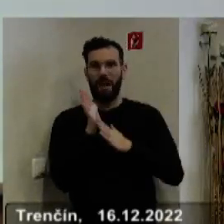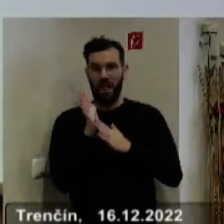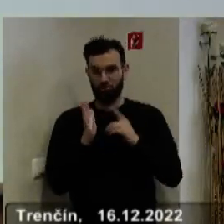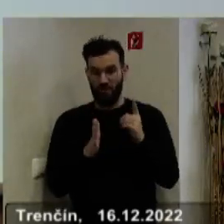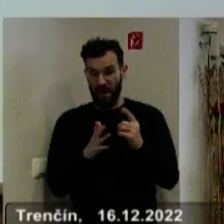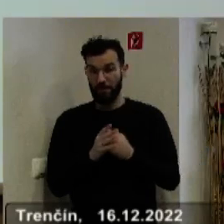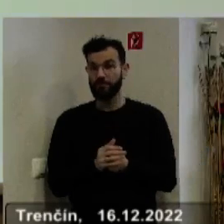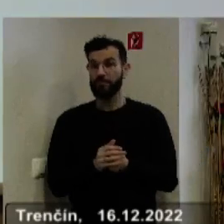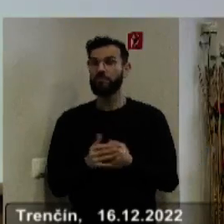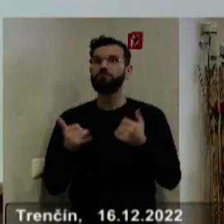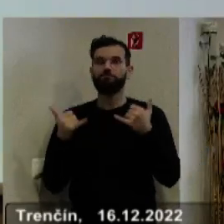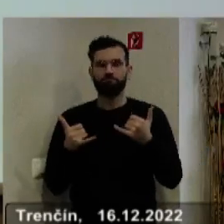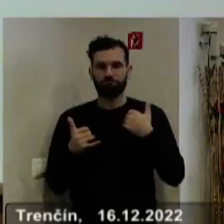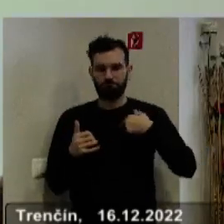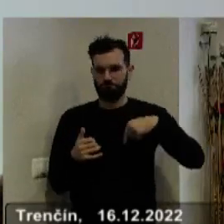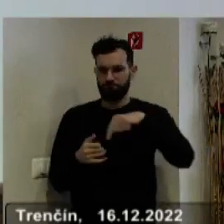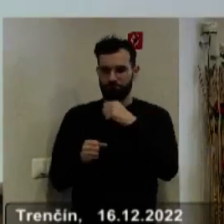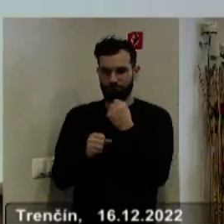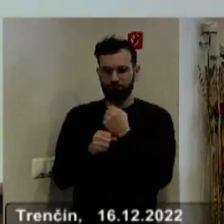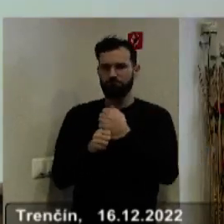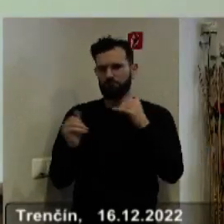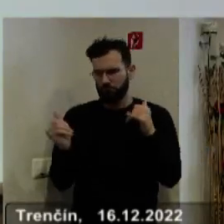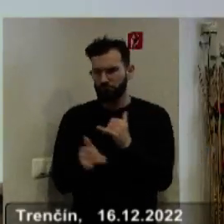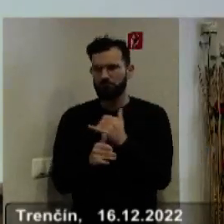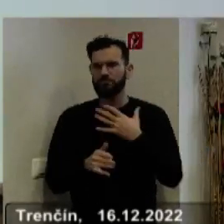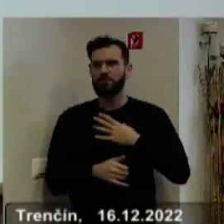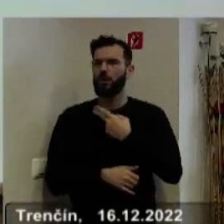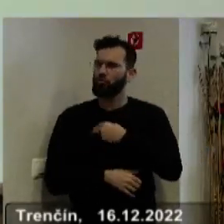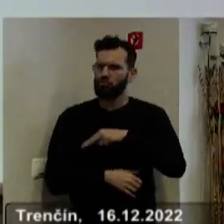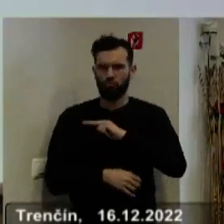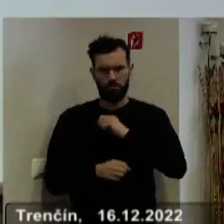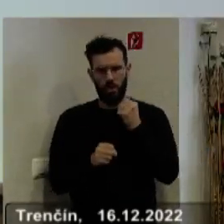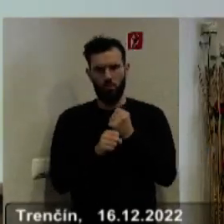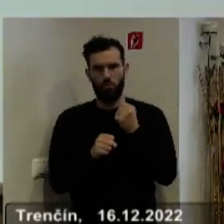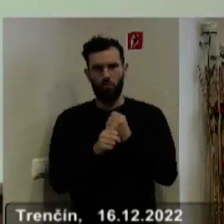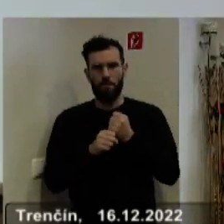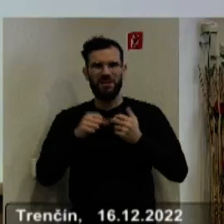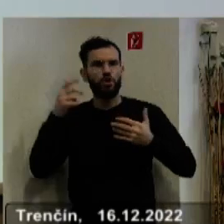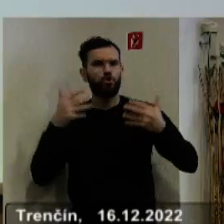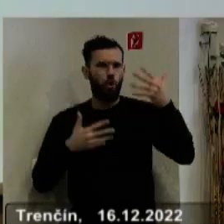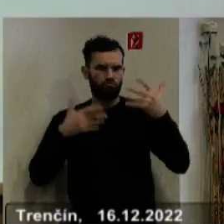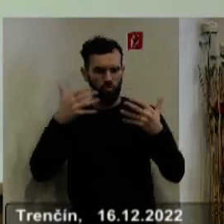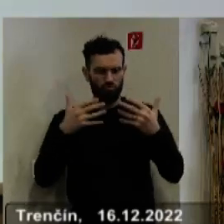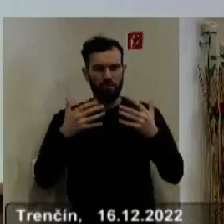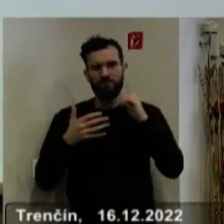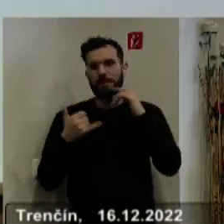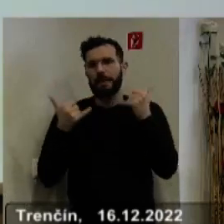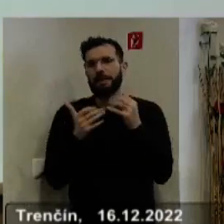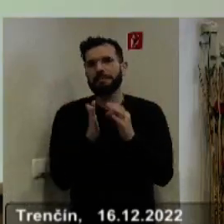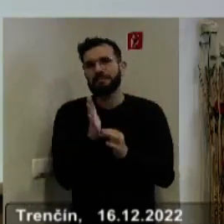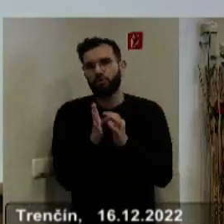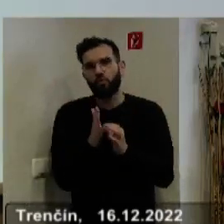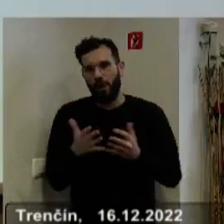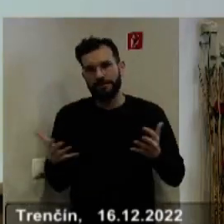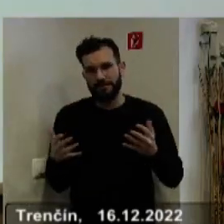Naozaj sa pristupovalo dosť z odpovednej tvorbe tohto rozpočtu v tej situácii, v akej sa nachádzame